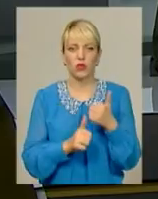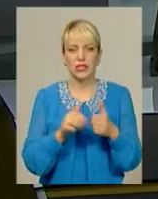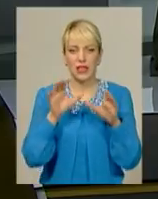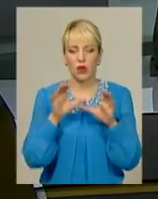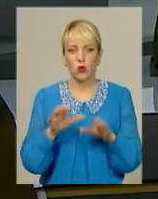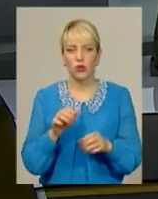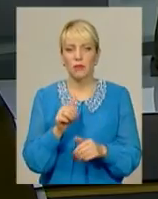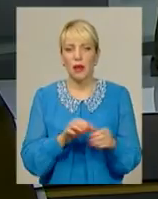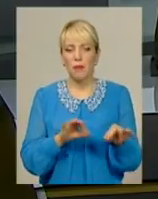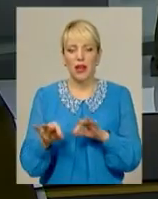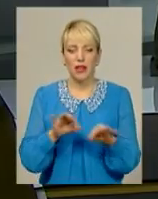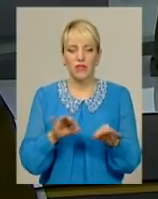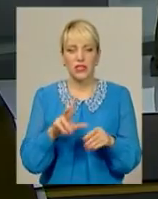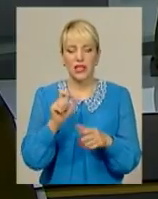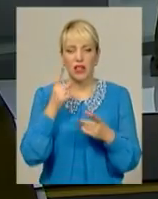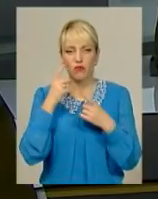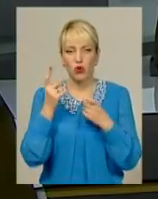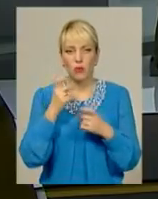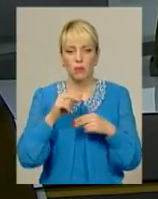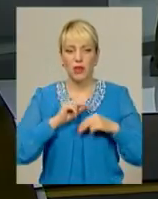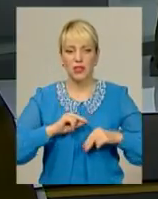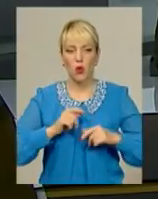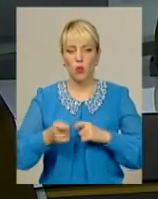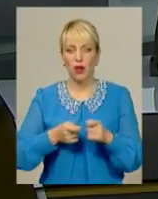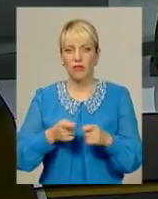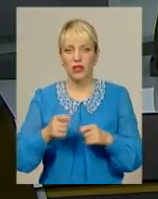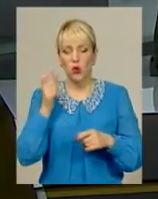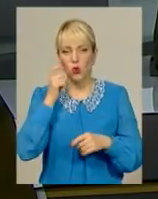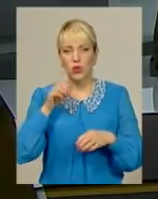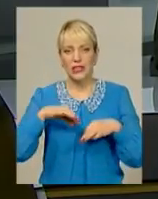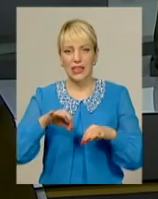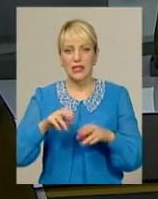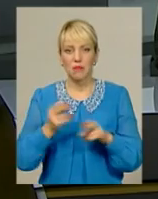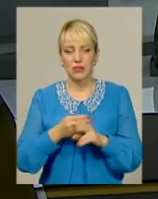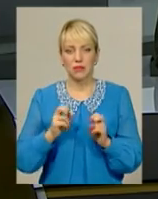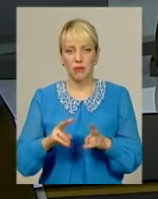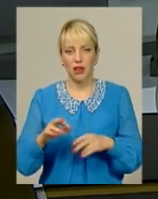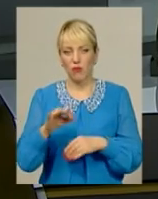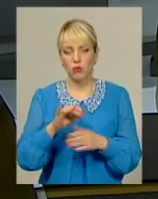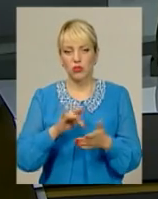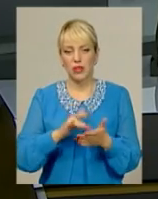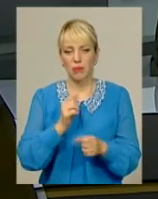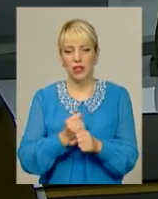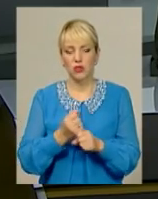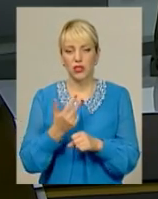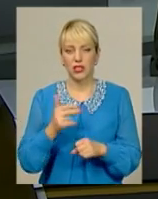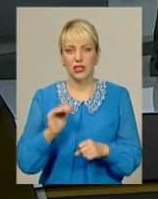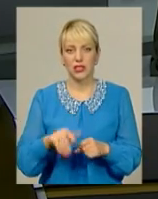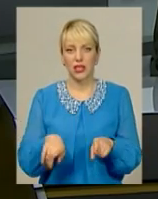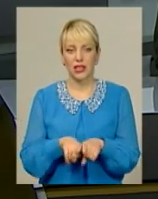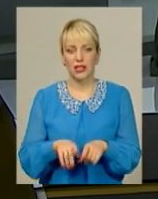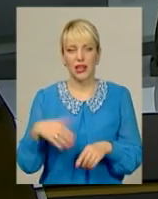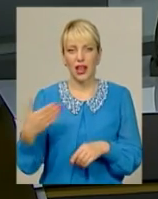перевізникам. За інформацією працівників управління «Укртрансбезпеки», лише в обласному центрі працює близько трьох тисяч таких